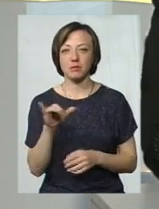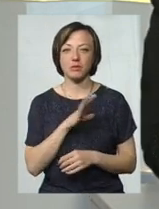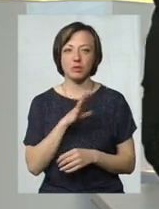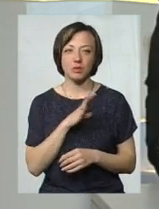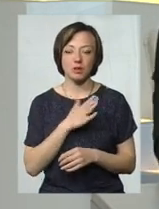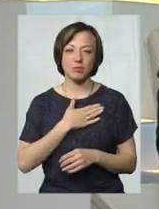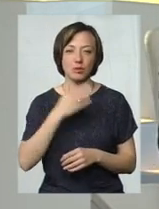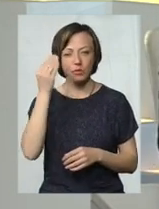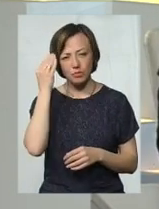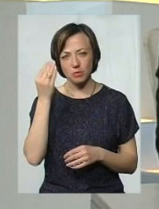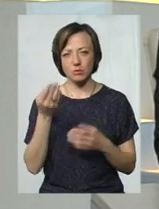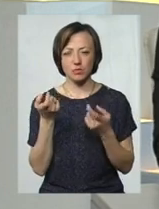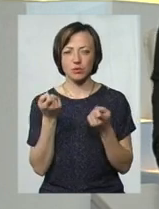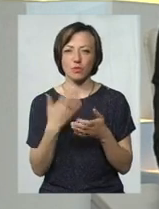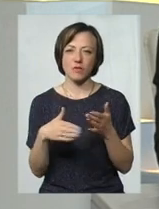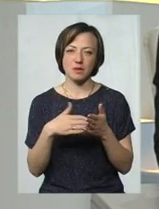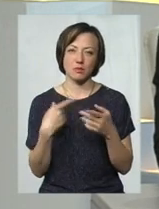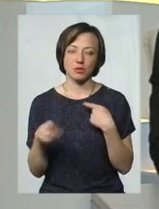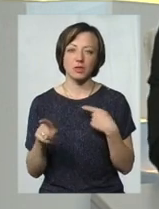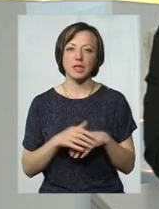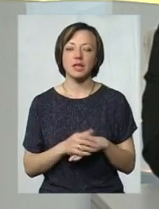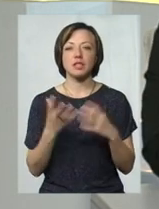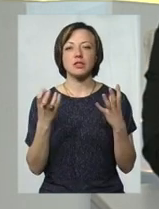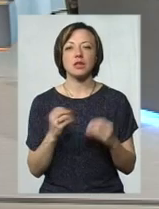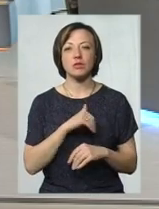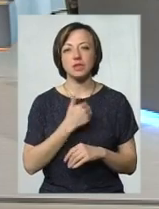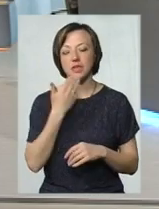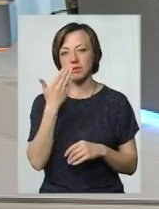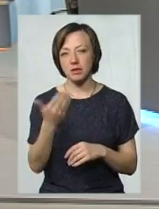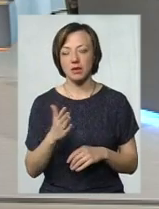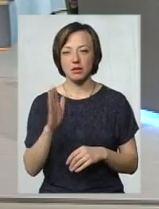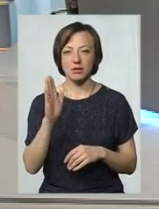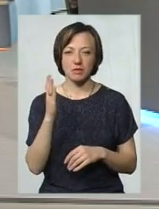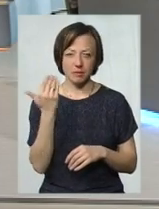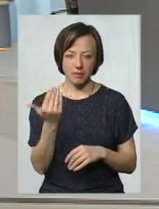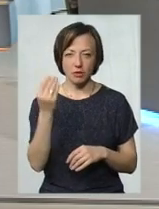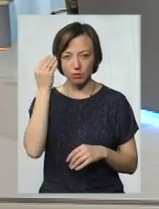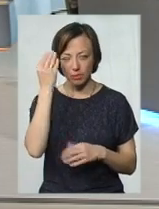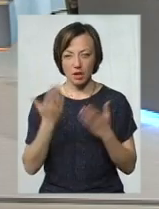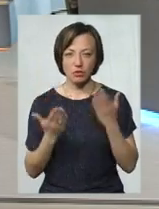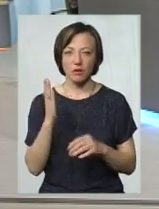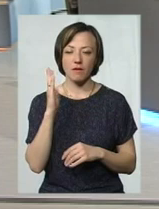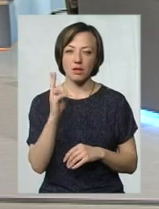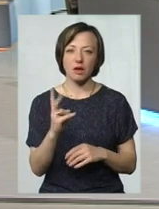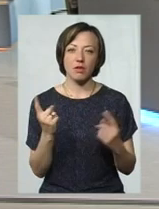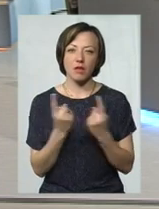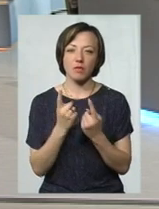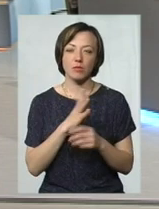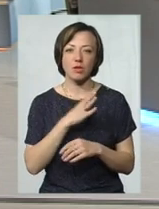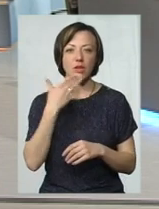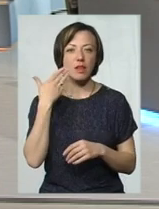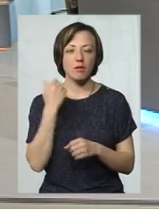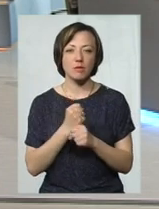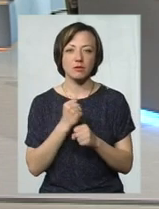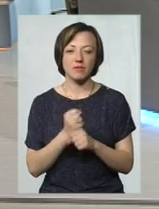на мою думку, зовсім іншою. А ще хотіла запитати, на вашу думку, якщо в ВКонтактах і Однокласниках було так легко